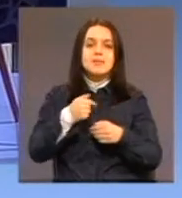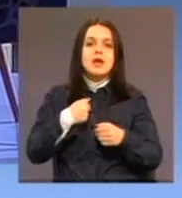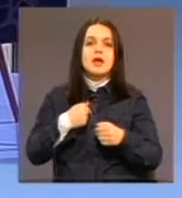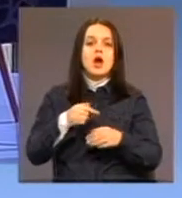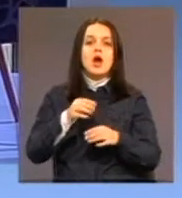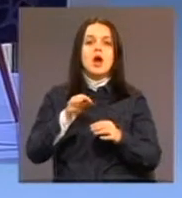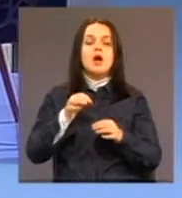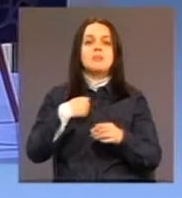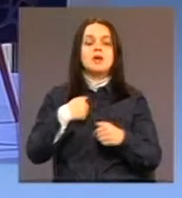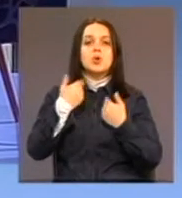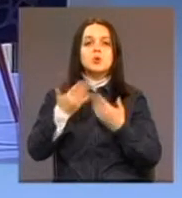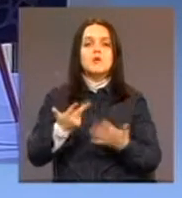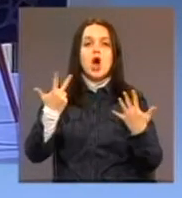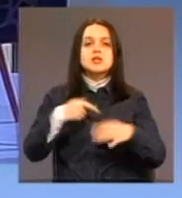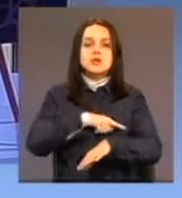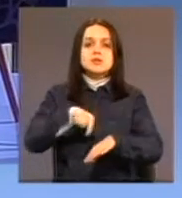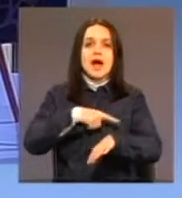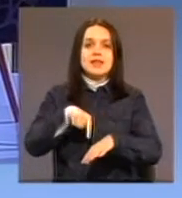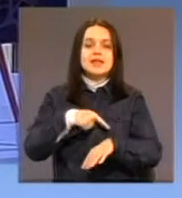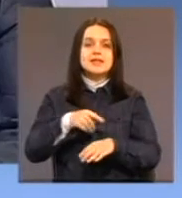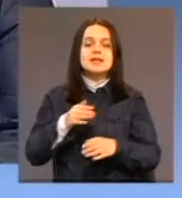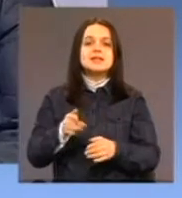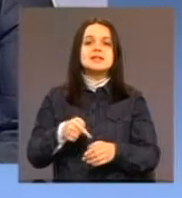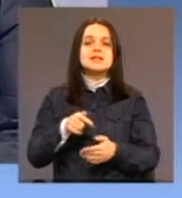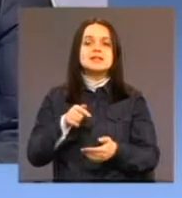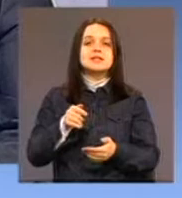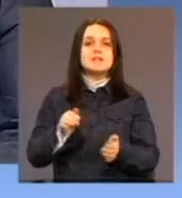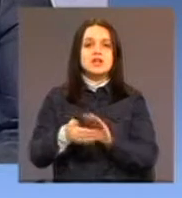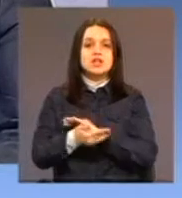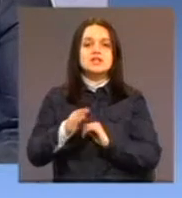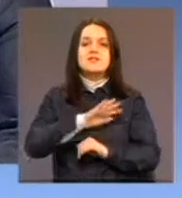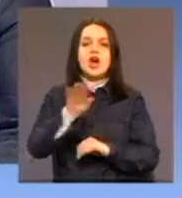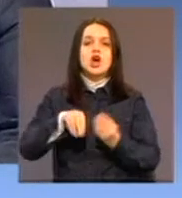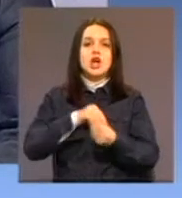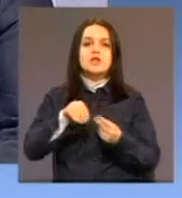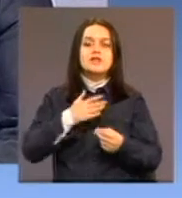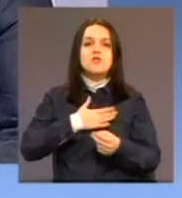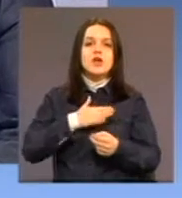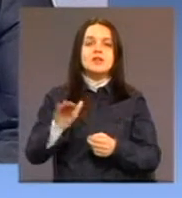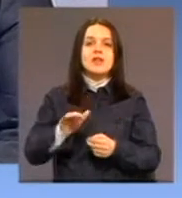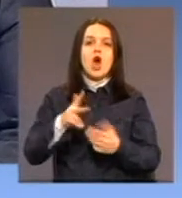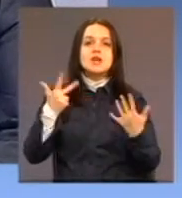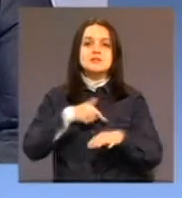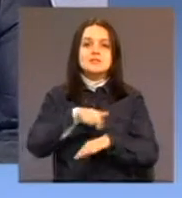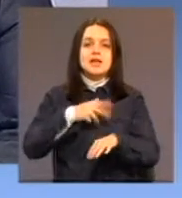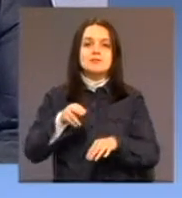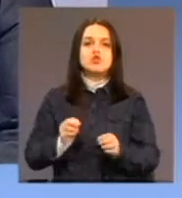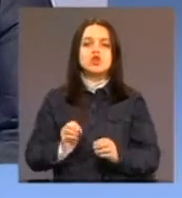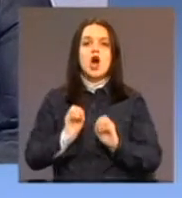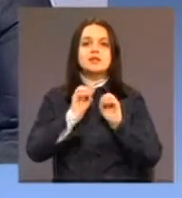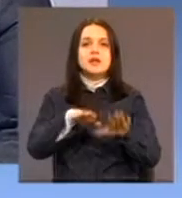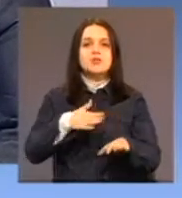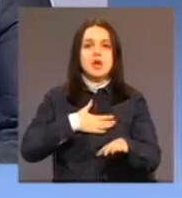nudimo osmočasovni smještaj, znači da svaki roditelj svoje djete osam sati može ostaviti u našem centru.